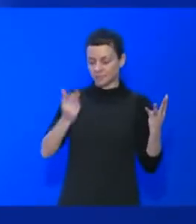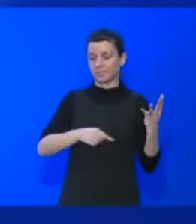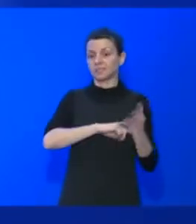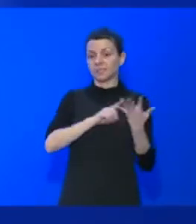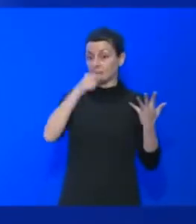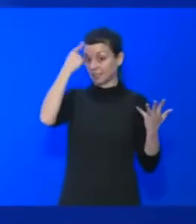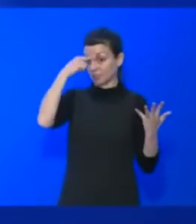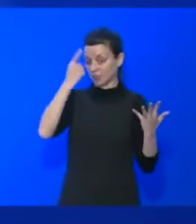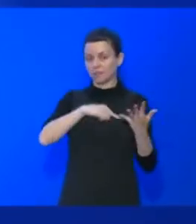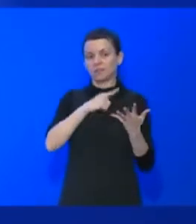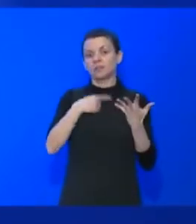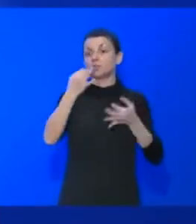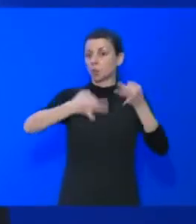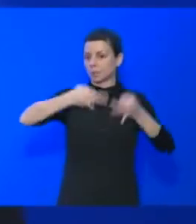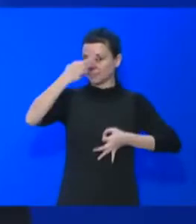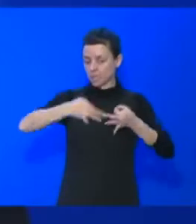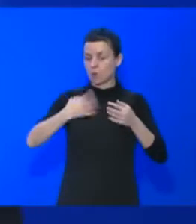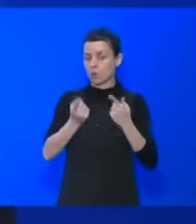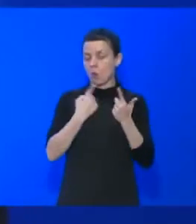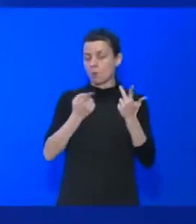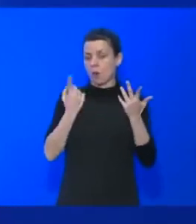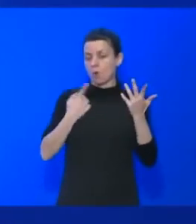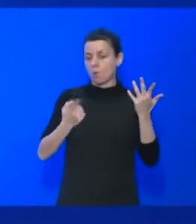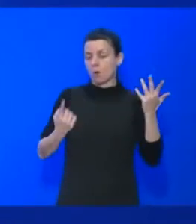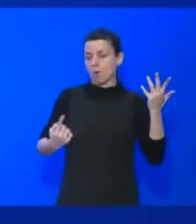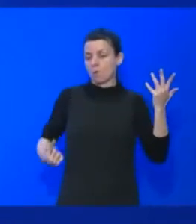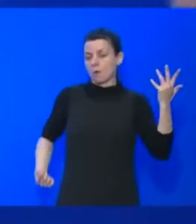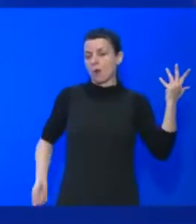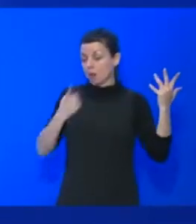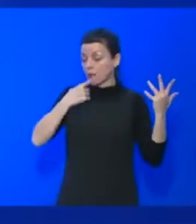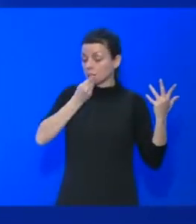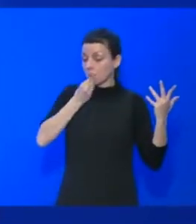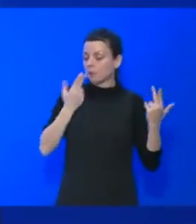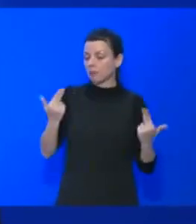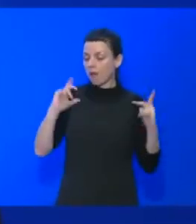intellectuelle, une juriste. Bon, alors voilà. Donc là, je suis parée pour l'hiver.